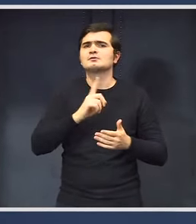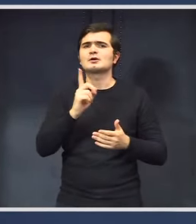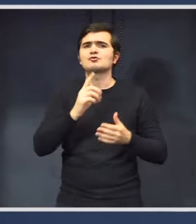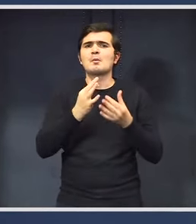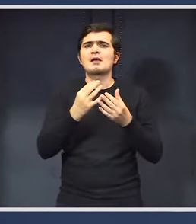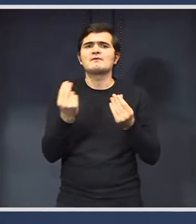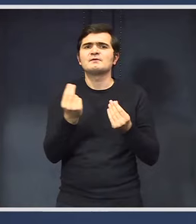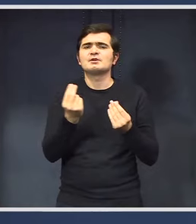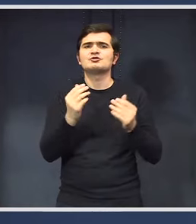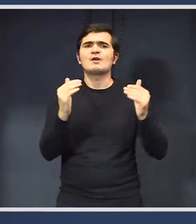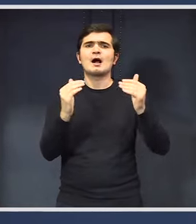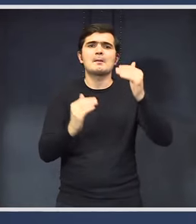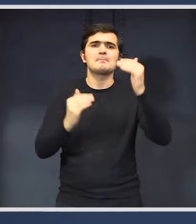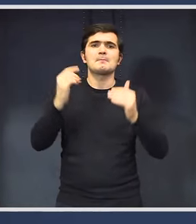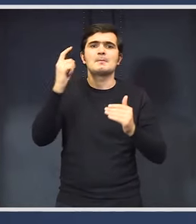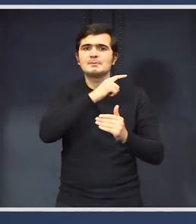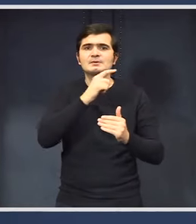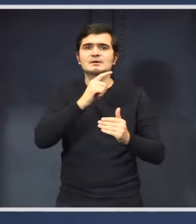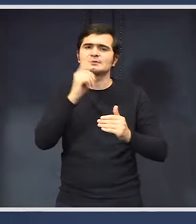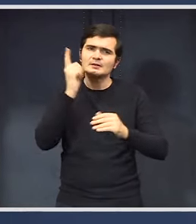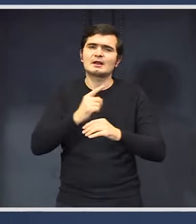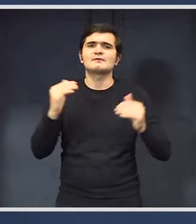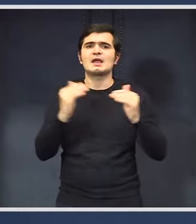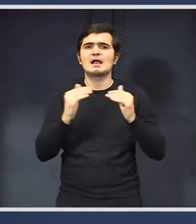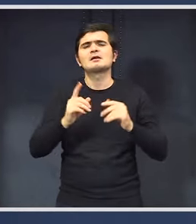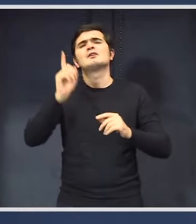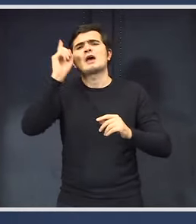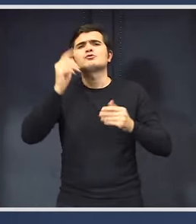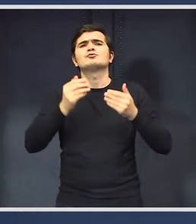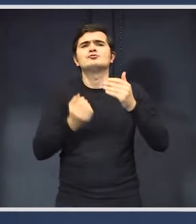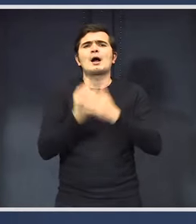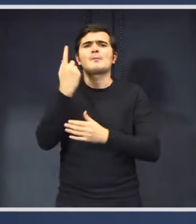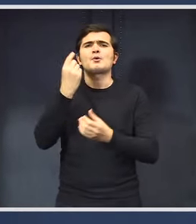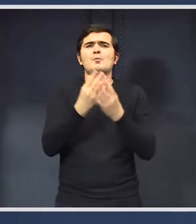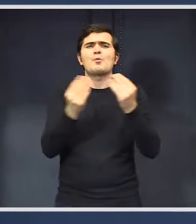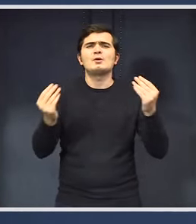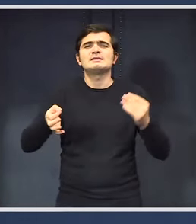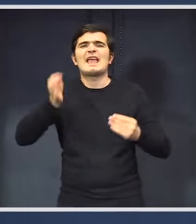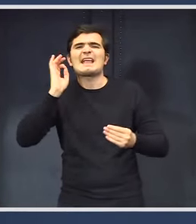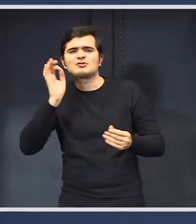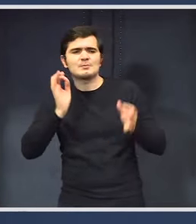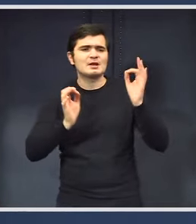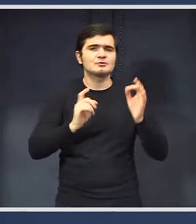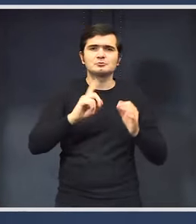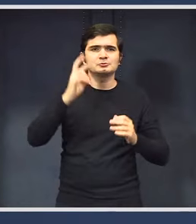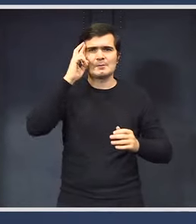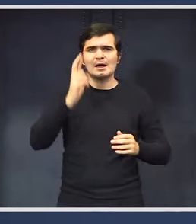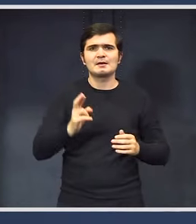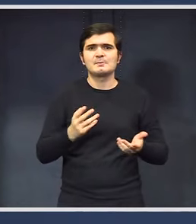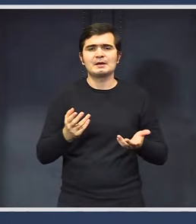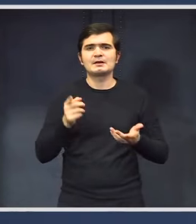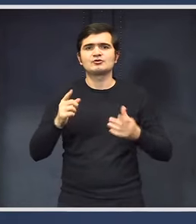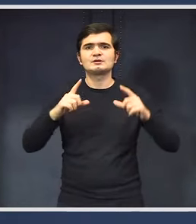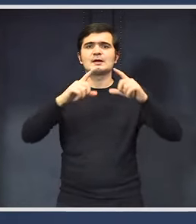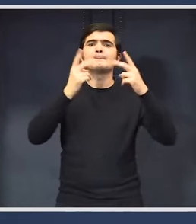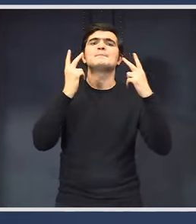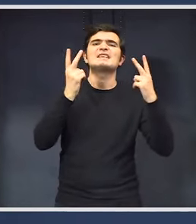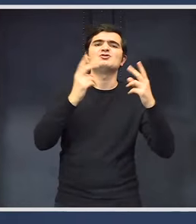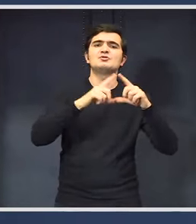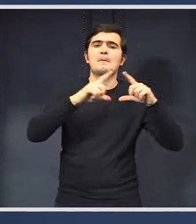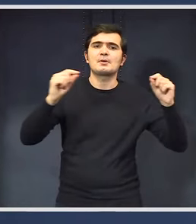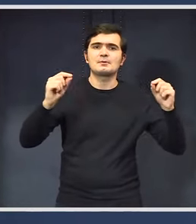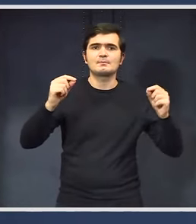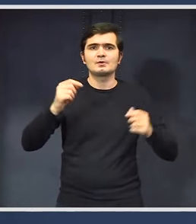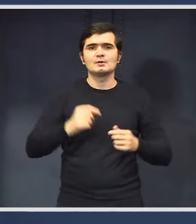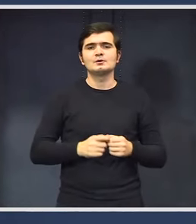iar președintele României va avea cea mare salariu. De atunci au apărut foarte multe excepții și nu se mai respectă acest principiu. Și